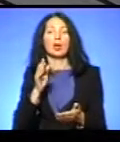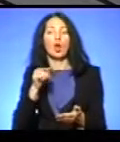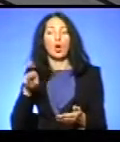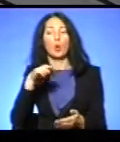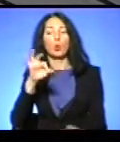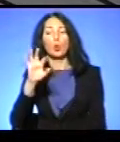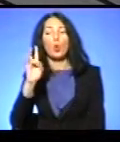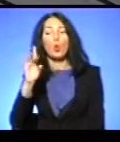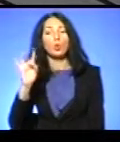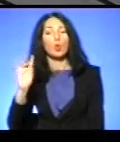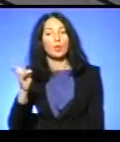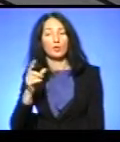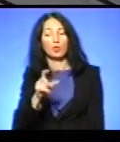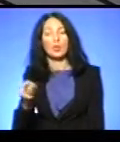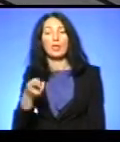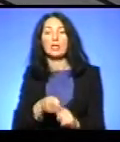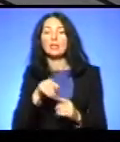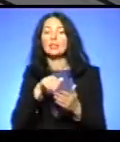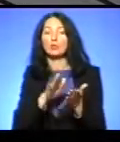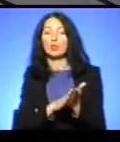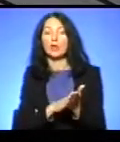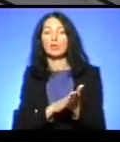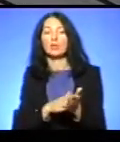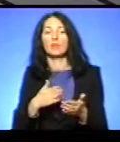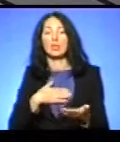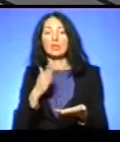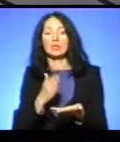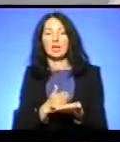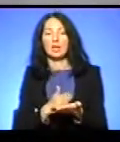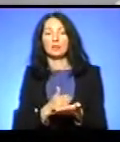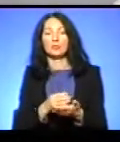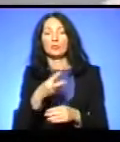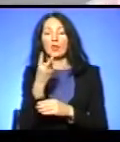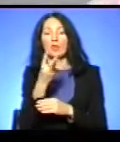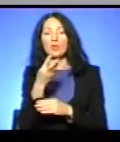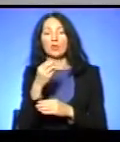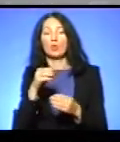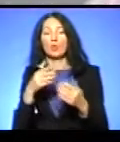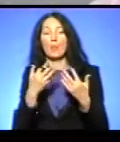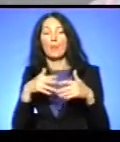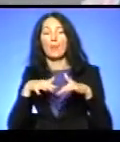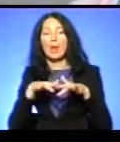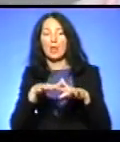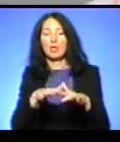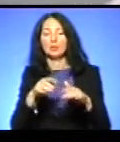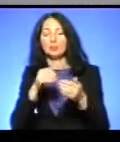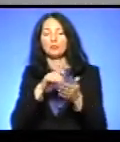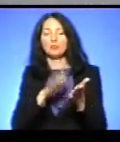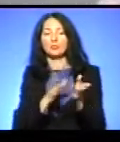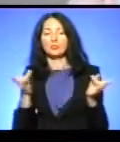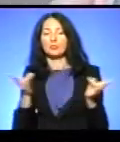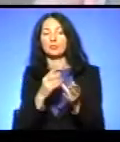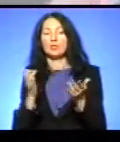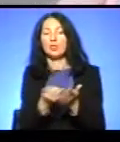людей, які зареєструвалися. У нас, в принципі, є невеличкий відеомеханізм реєстрації. Так, потрібно просто знайти вашу